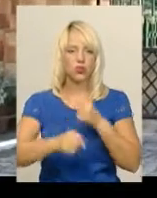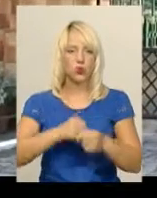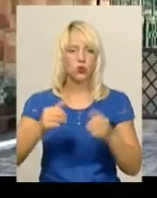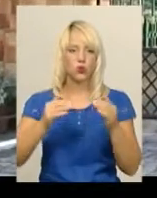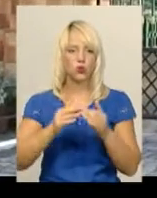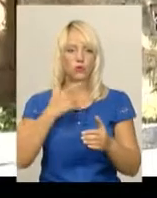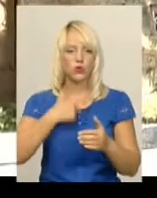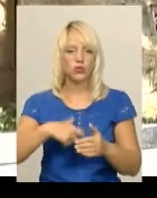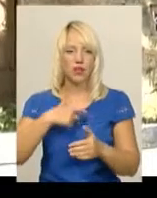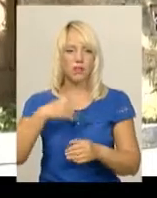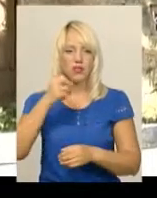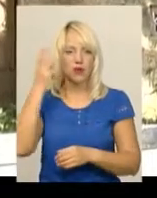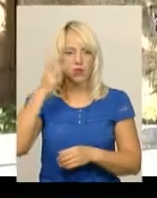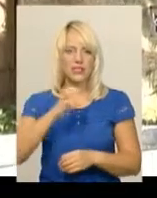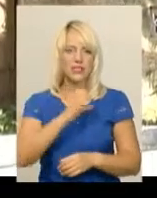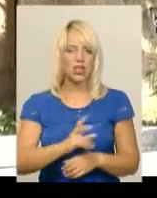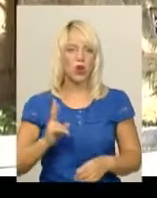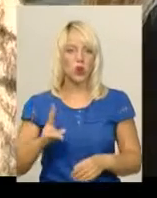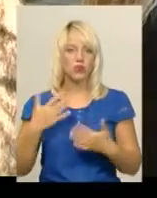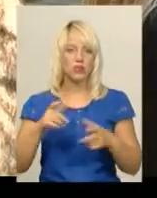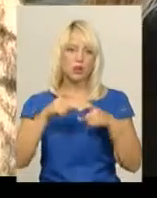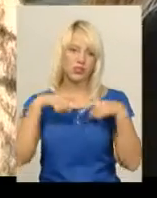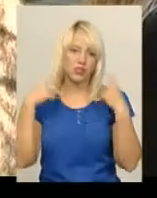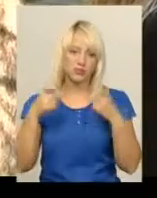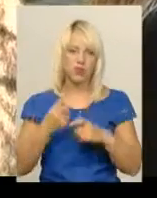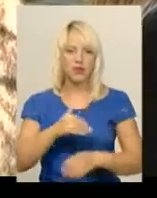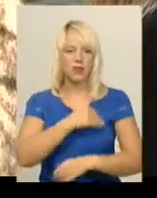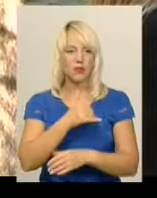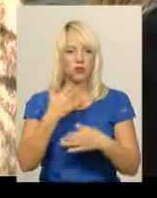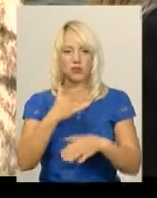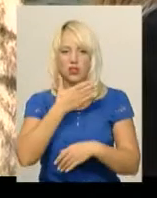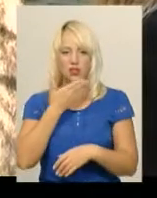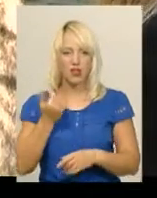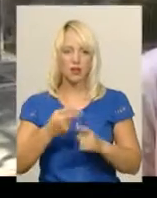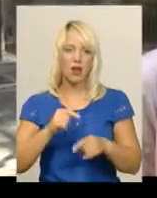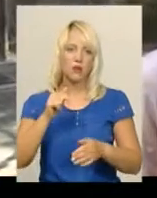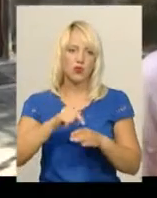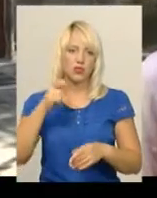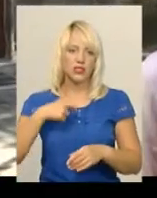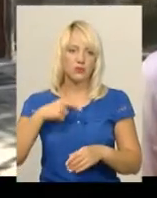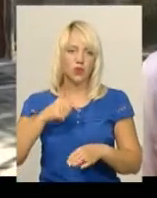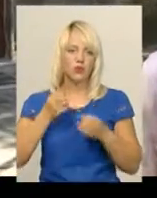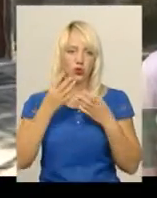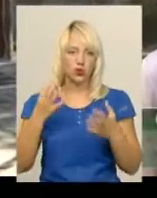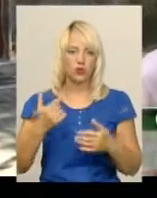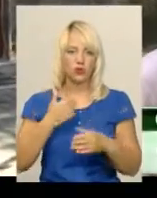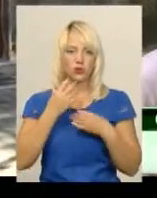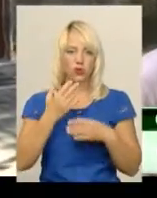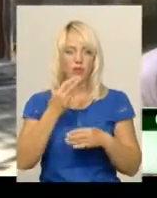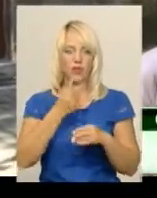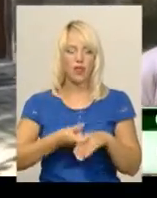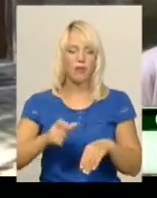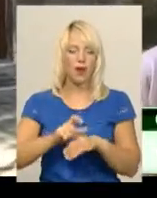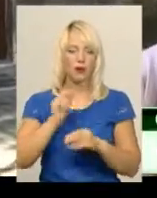Хмельниччину. Сніжана Конишева уже посміхається. Температури немає і почувається добре. Дуже добре. Мені набагато